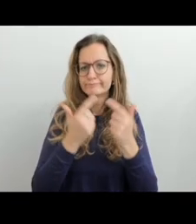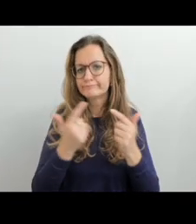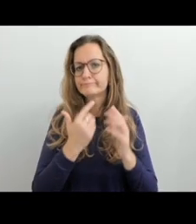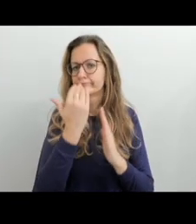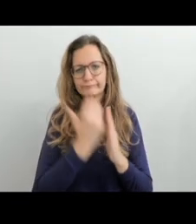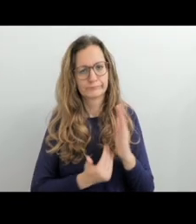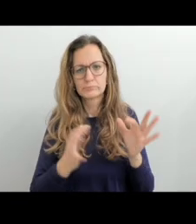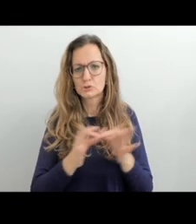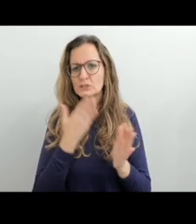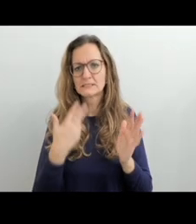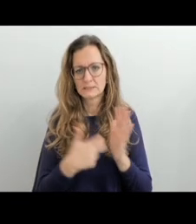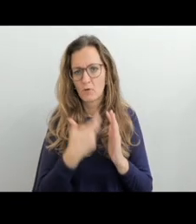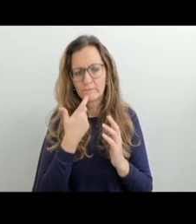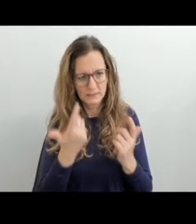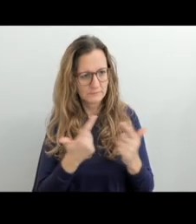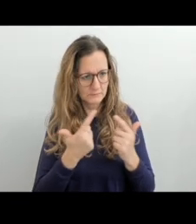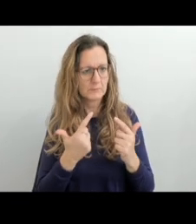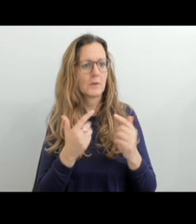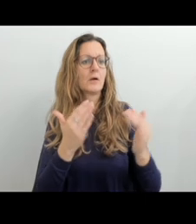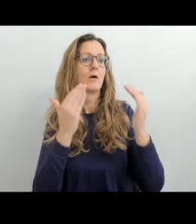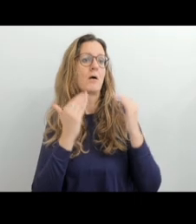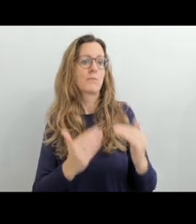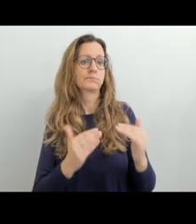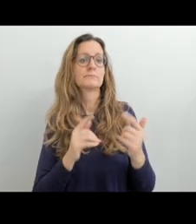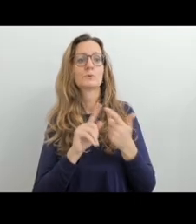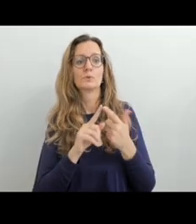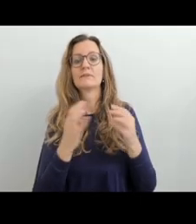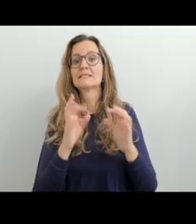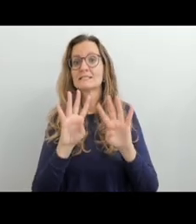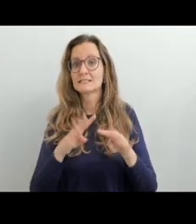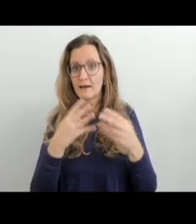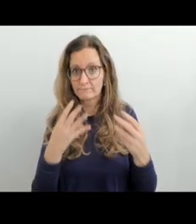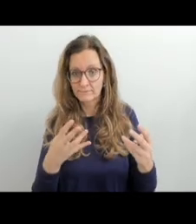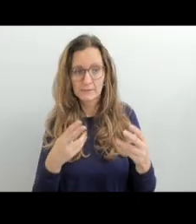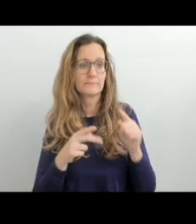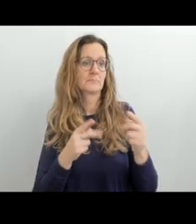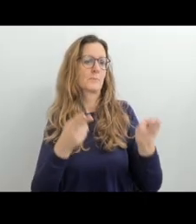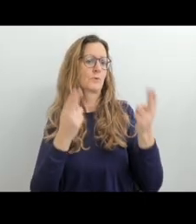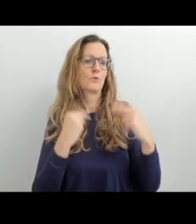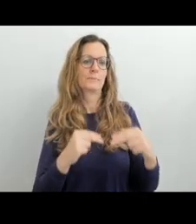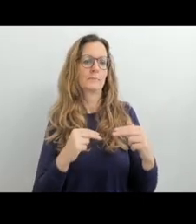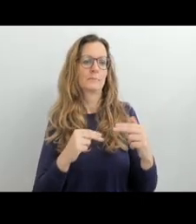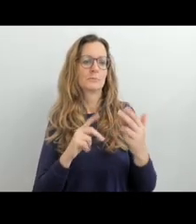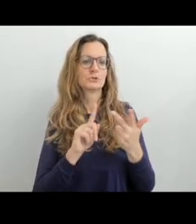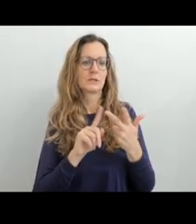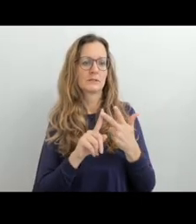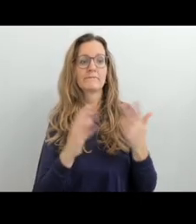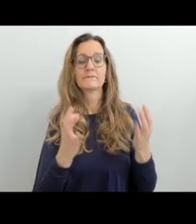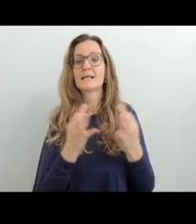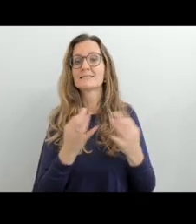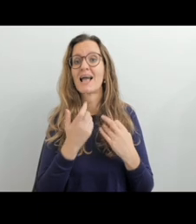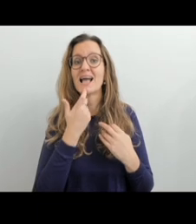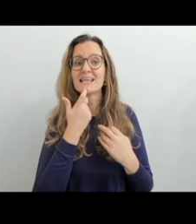týká legislativy, jaké zákony se vztahují k výuce předmětu český znakový jazyk. Druhá kapitola